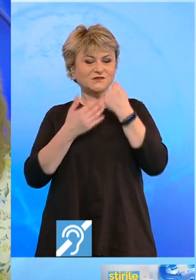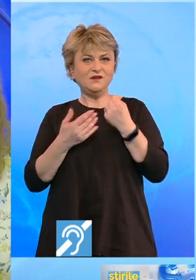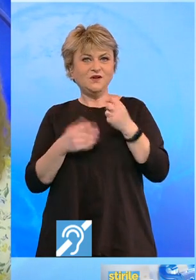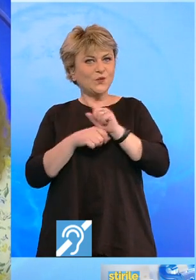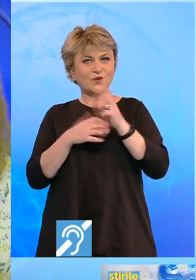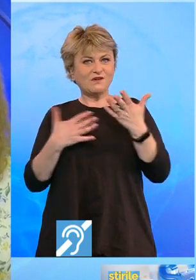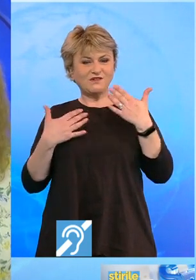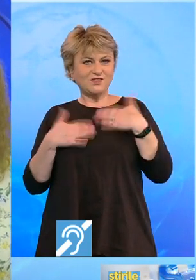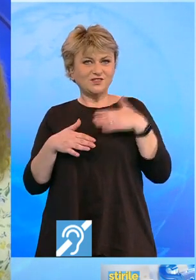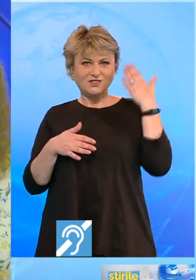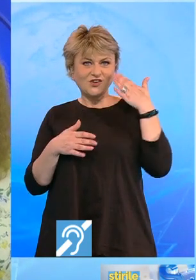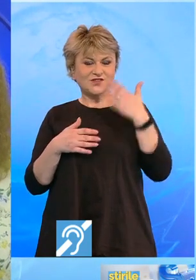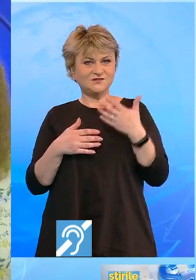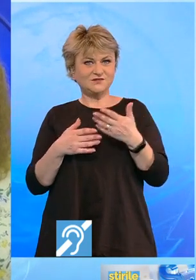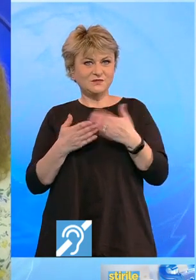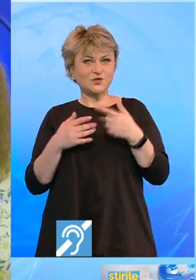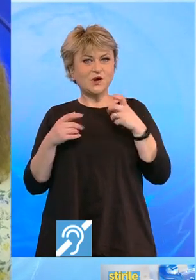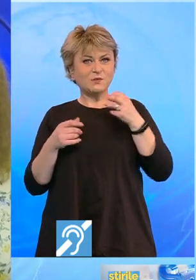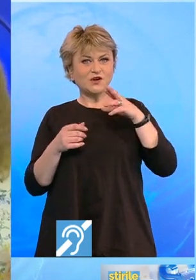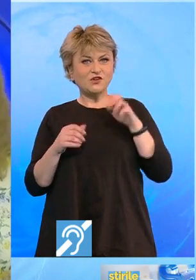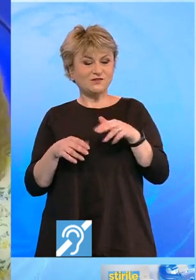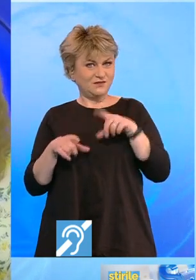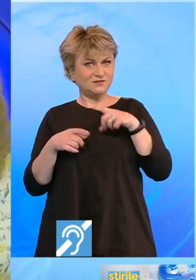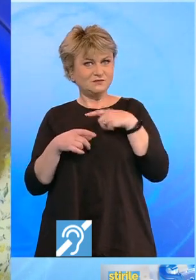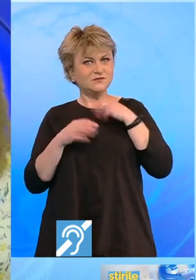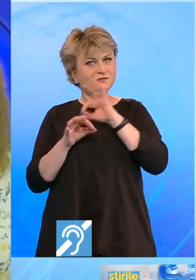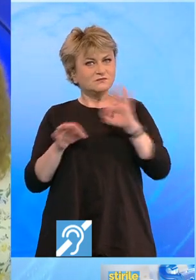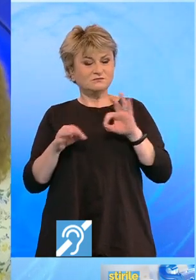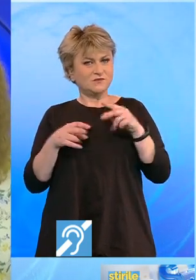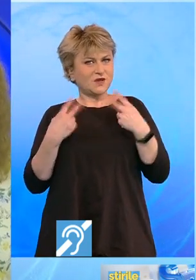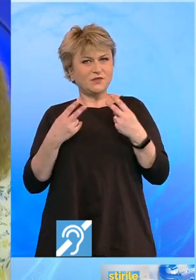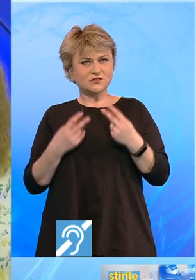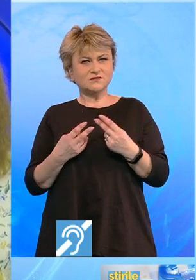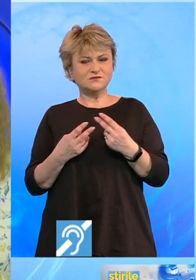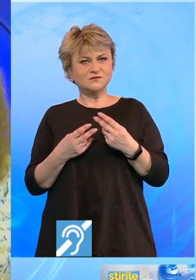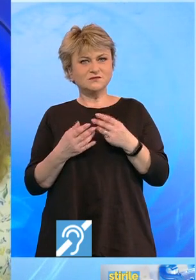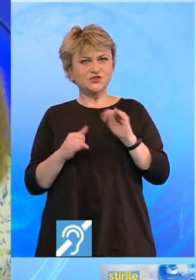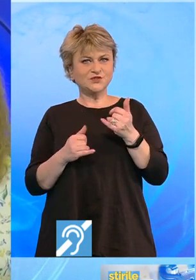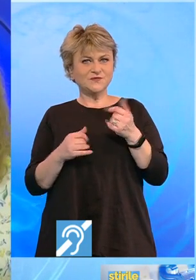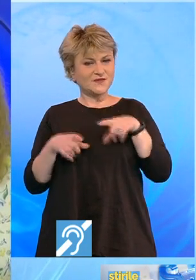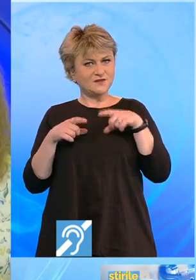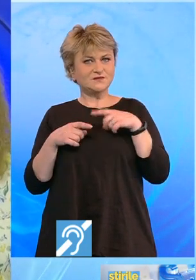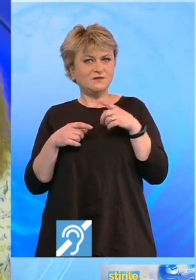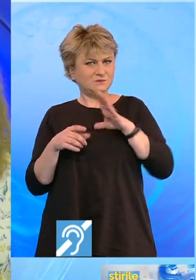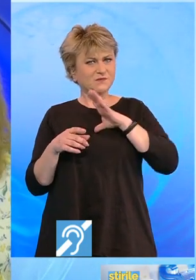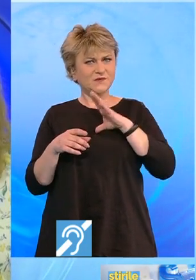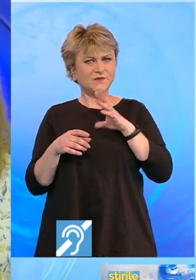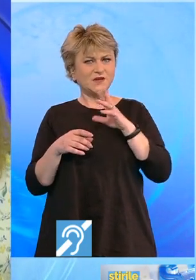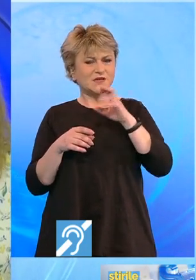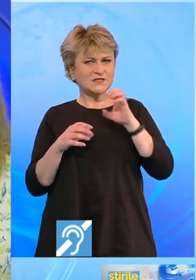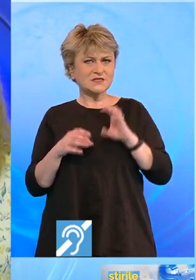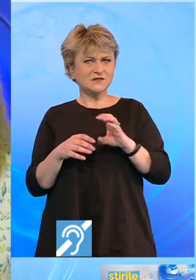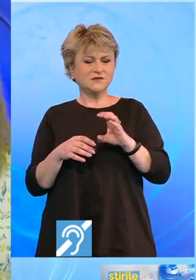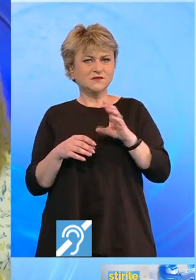și le doresc. Pentru că apricorelația personală este subliniată azi cu cineva foarte important și există riscul să